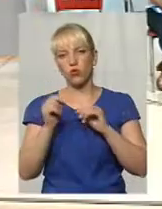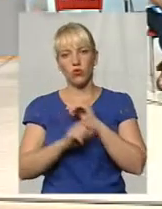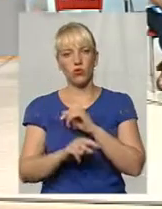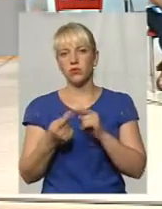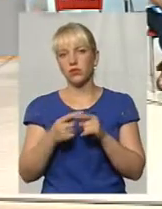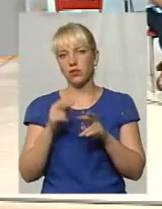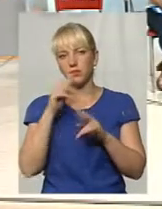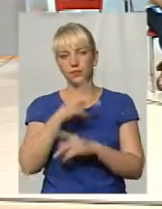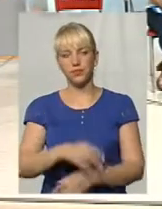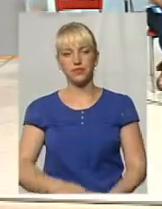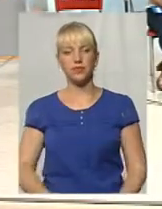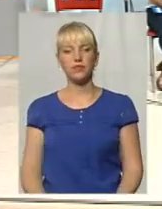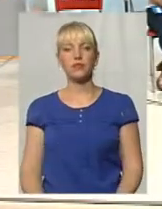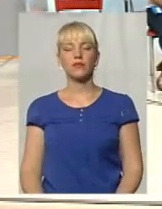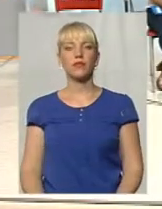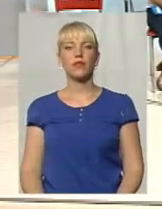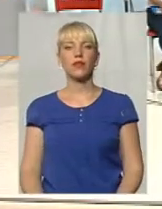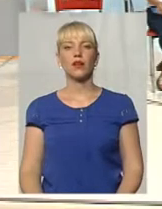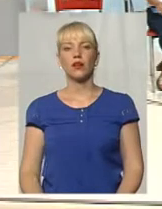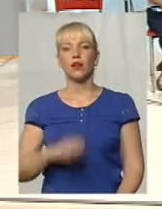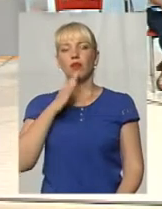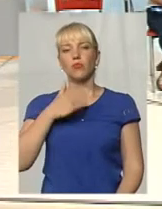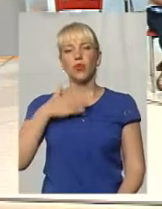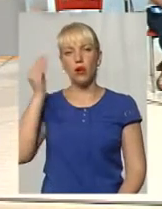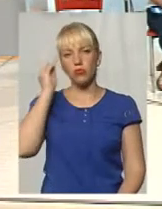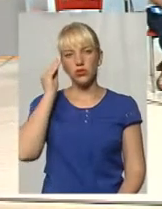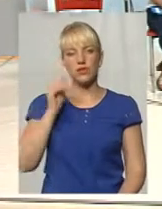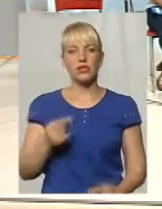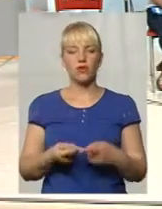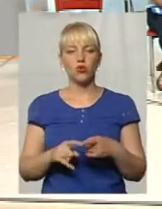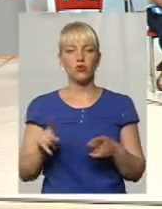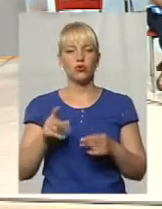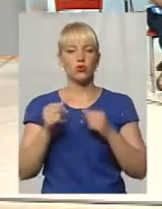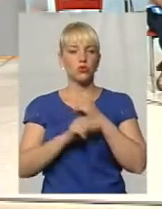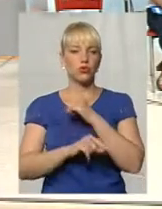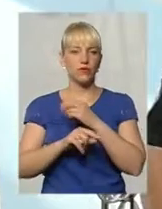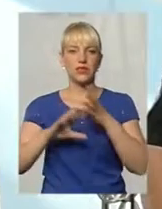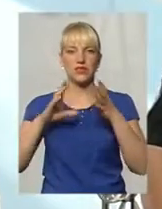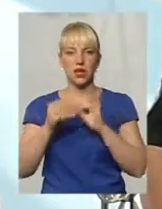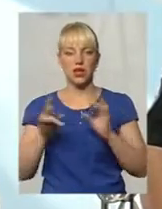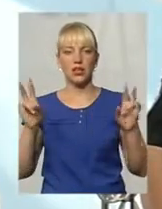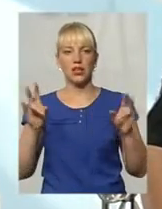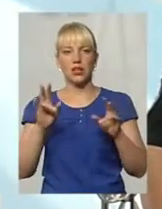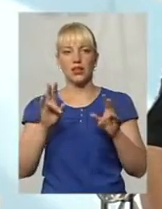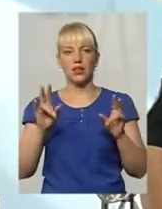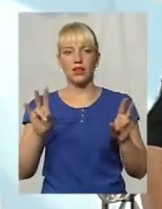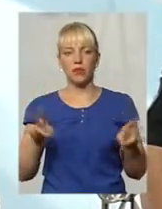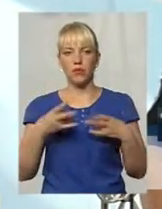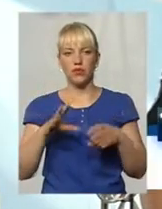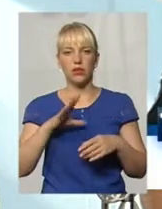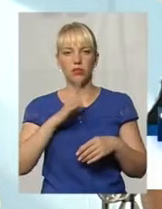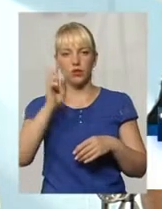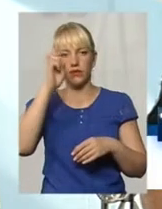Миколаївич, ваша позиція? Моя позиція – те, що корупція не повинна в наших державних органах бути.